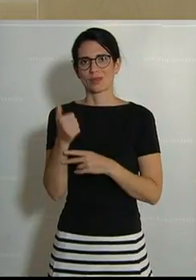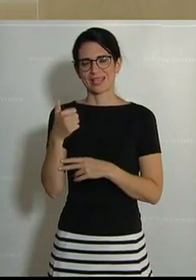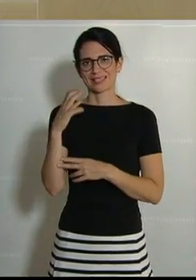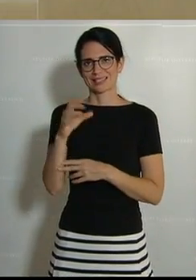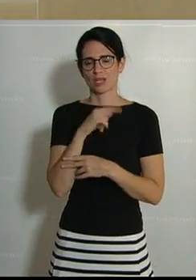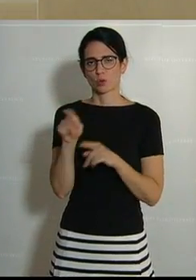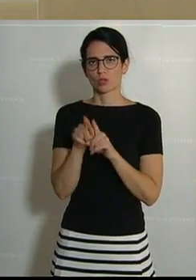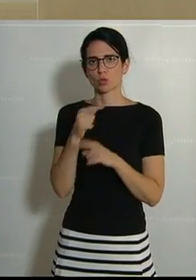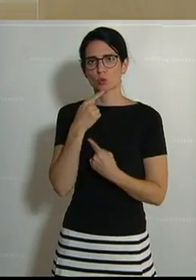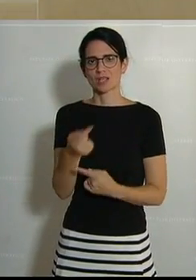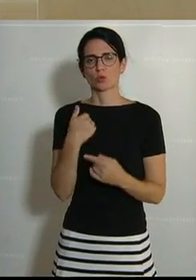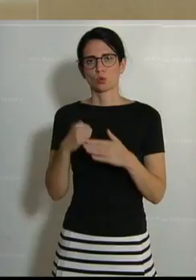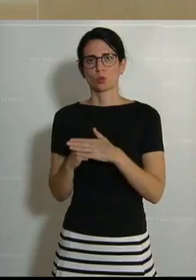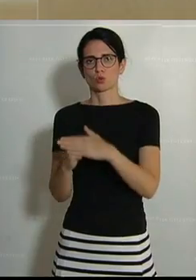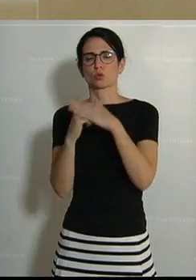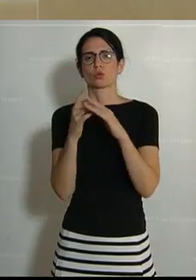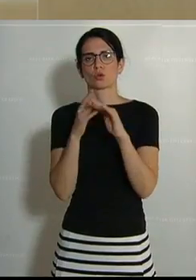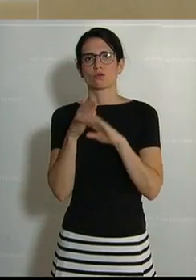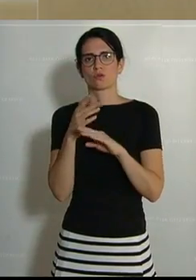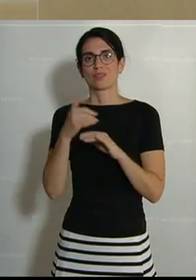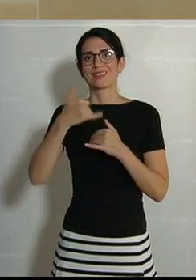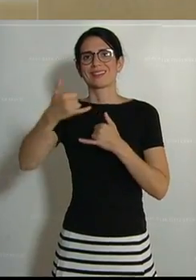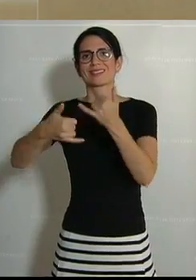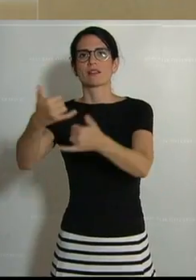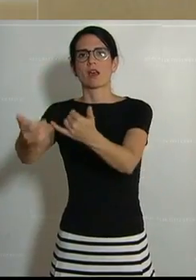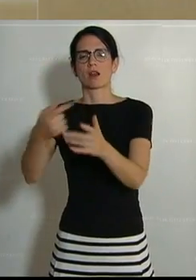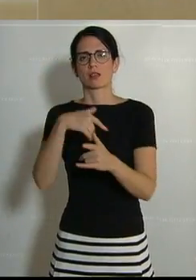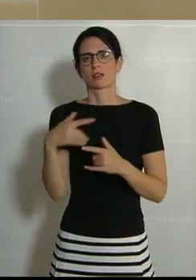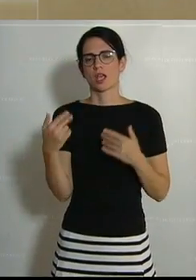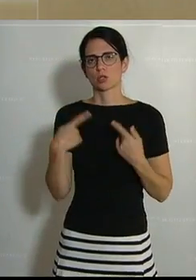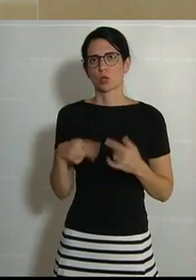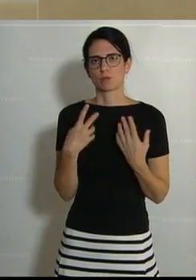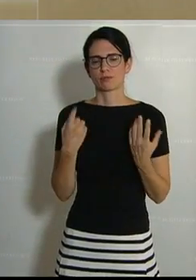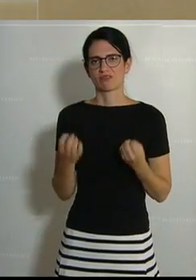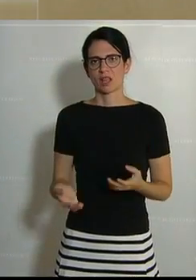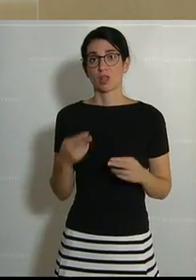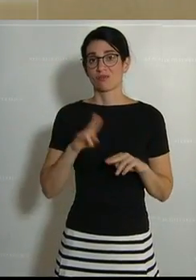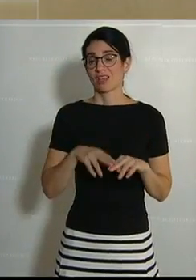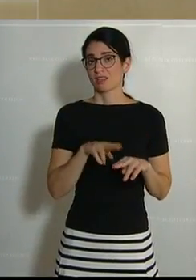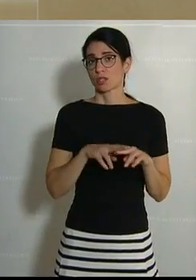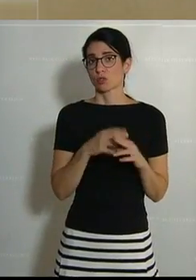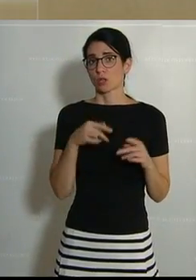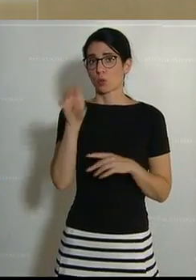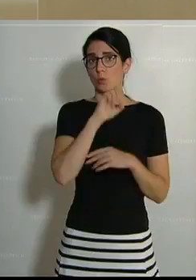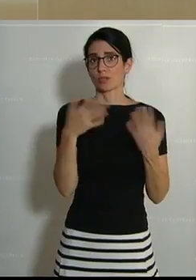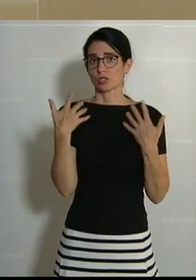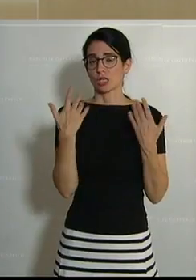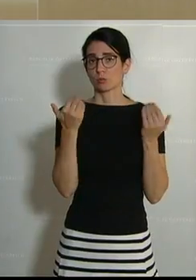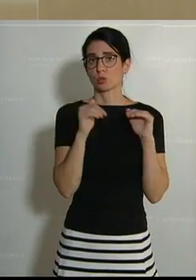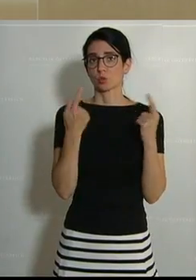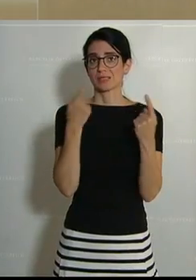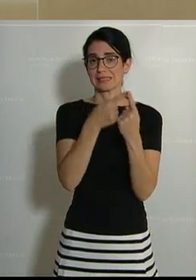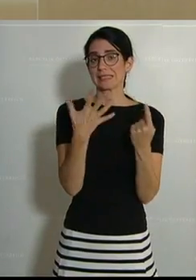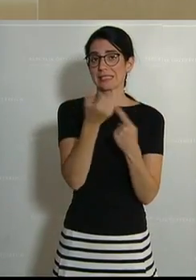sowie diese Zusage und Unterstützungsvolumina für die Folgejahre festzulegen, wenn dies zur Erreichung der nationalen und europäischen Klimaschutzziele